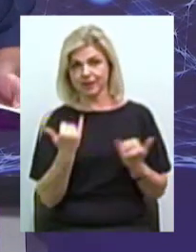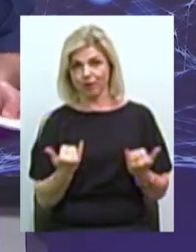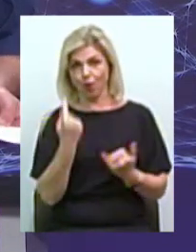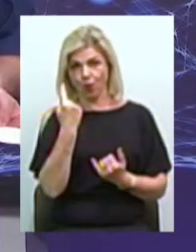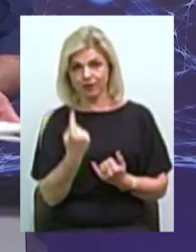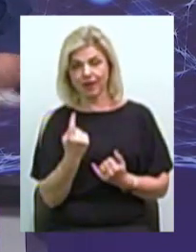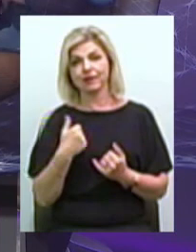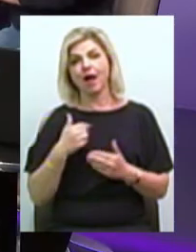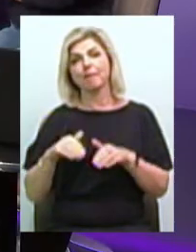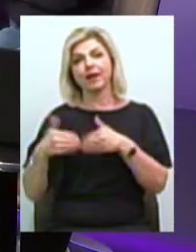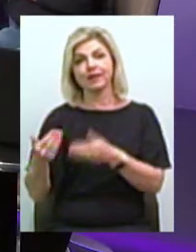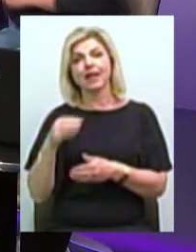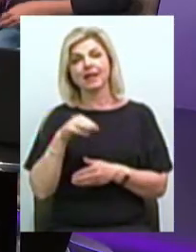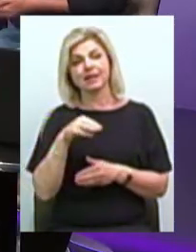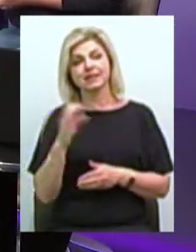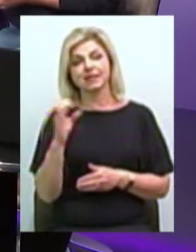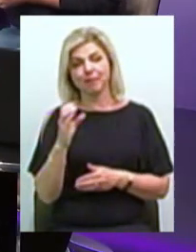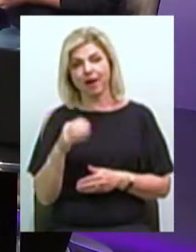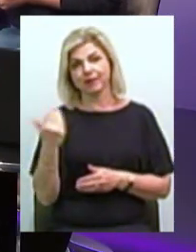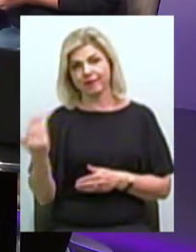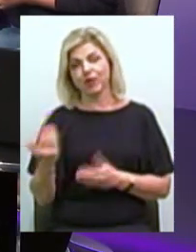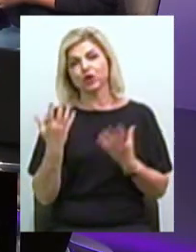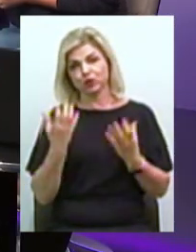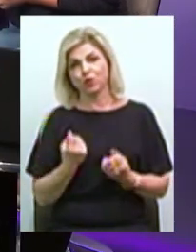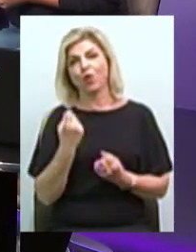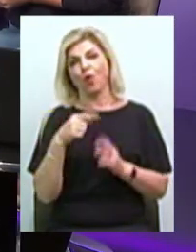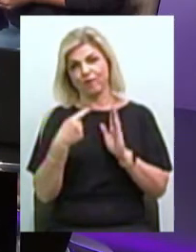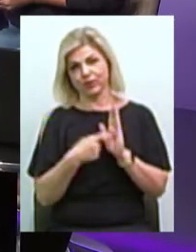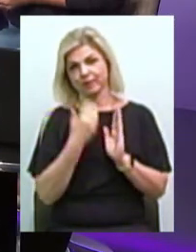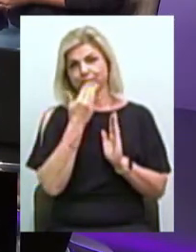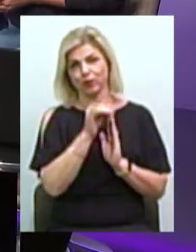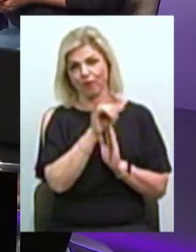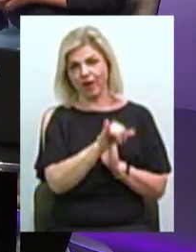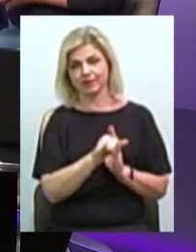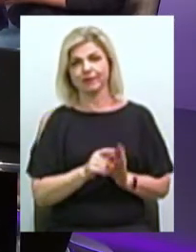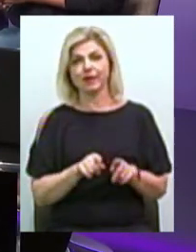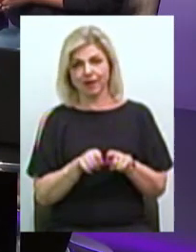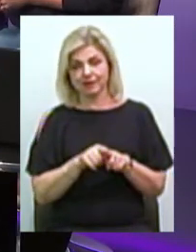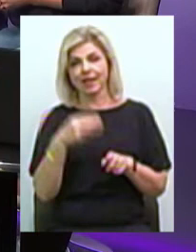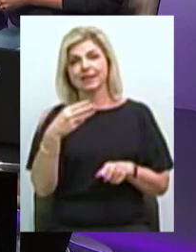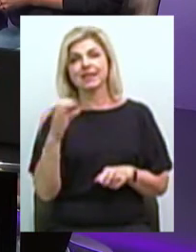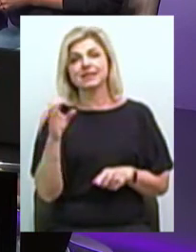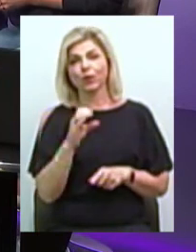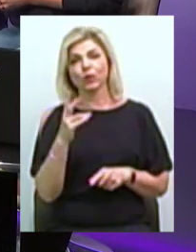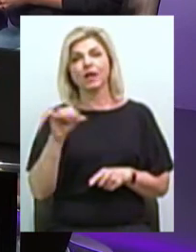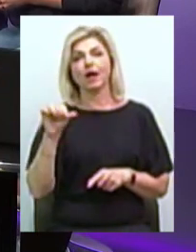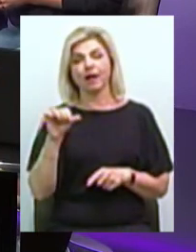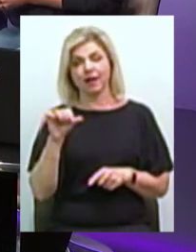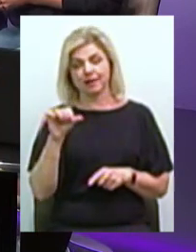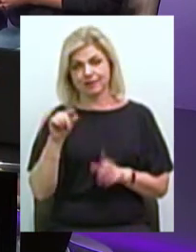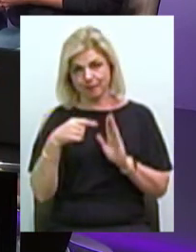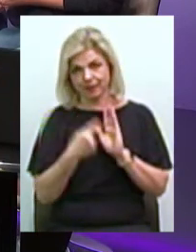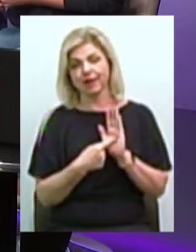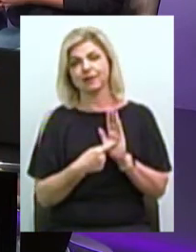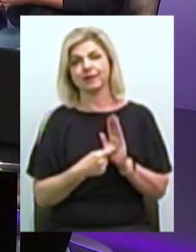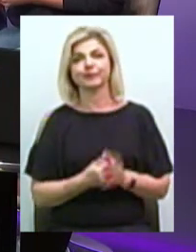пропоную свого Тетяні Степанові, щоб вона щось можливо уточнила Поставила ще одне питання, так само, 30 секунд на запитання і матимете три ходини на